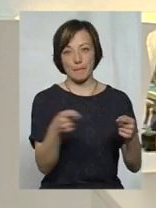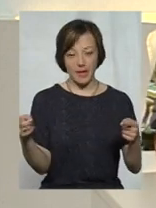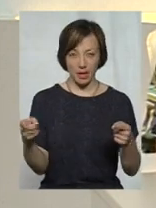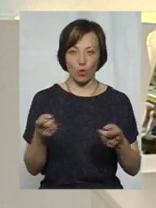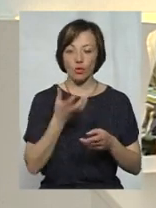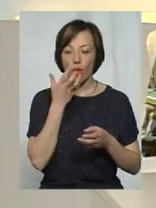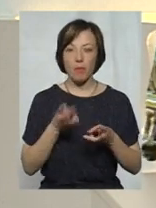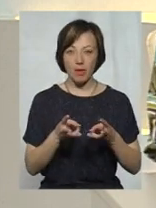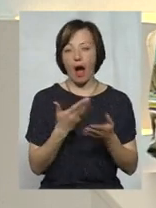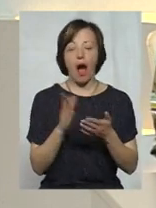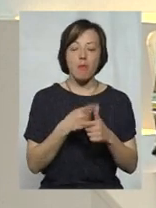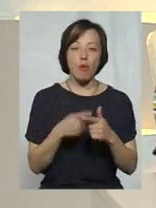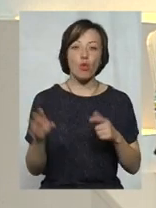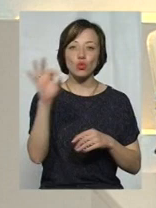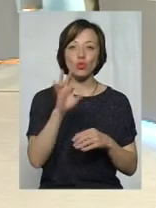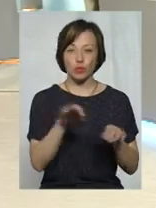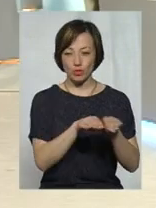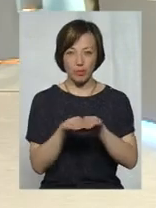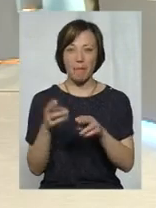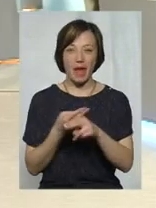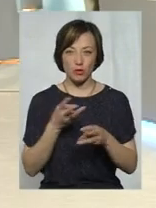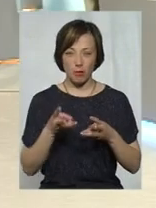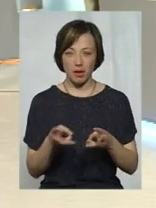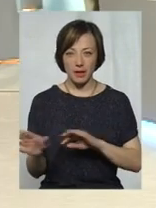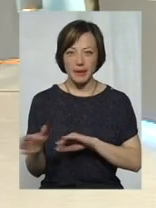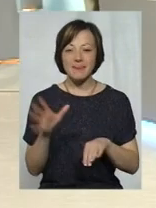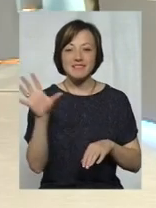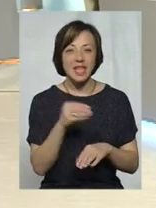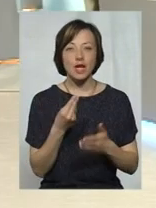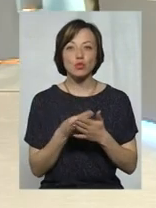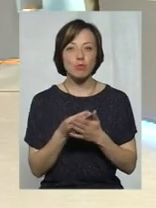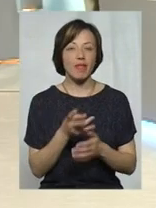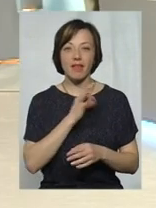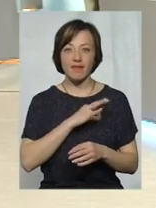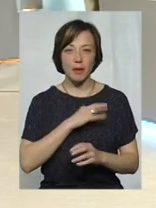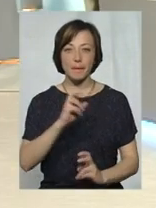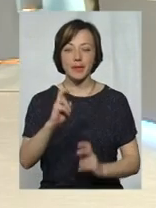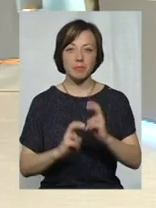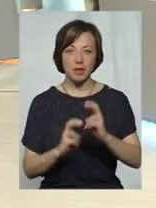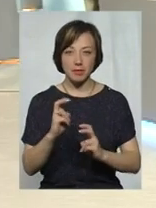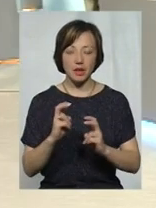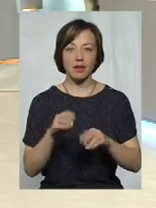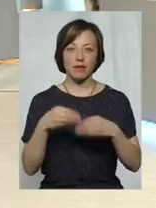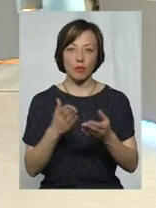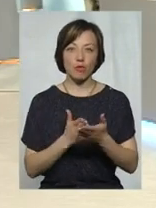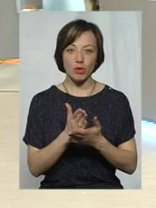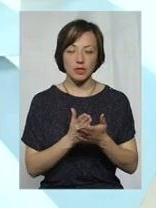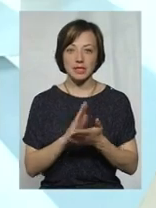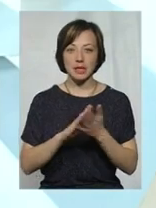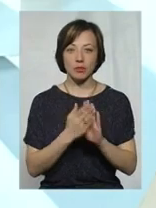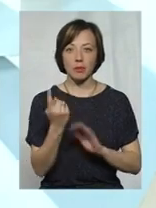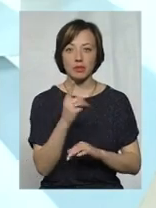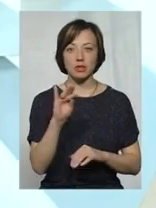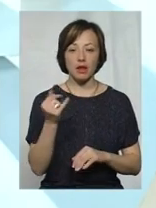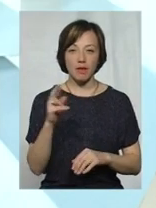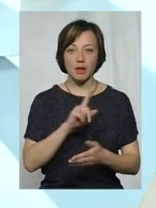той період нульової так званої субсидії. Так, вся сума невикористаної субсидії підприємствами, надавачами послуг, стану на 1 травня,